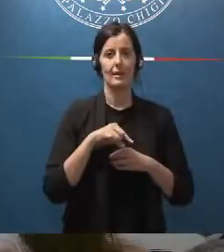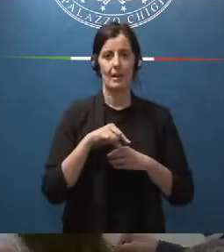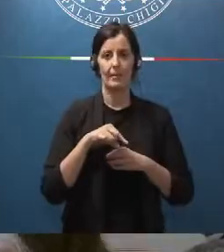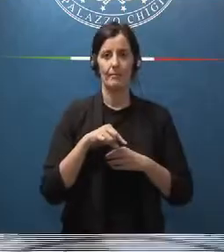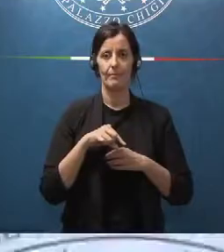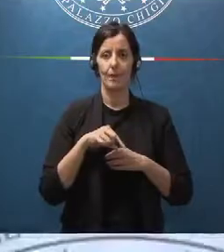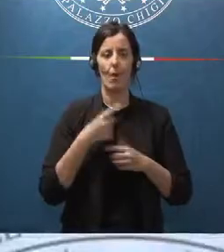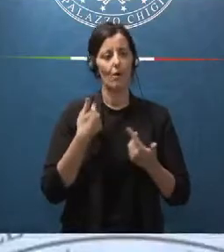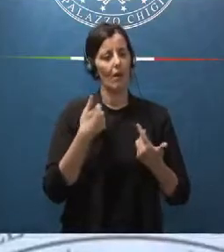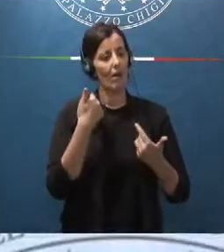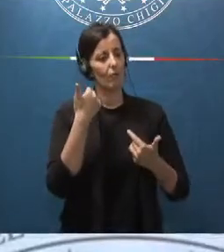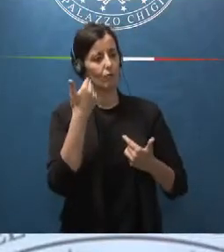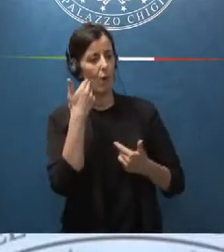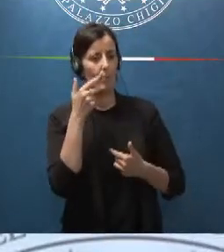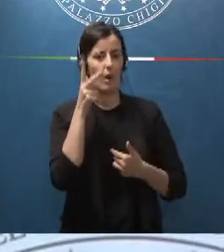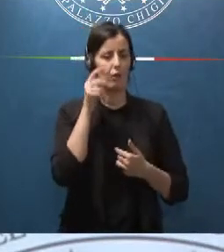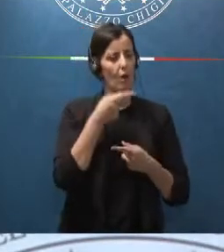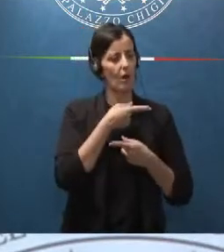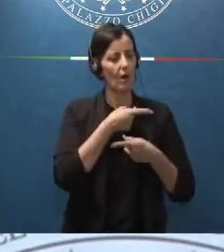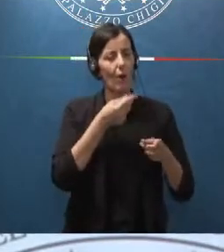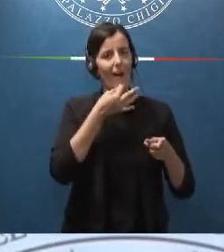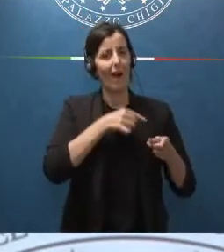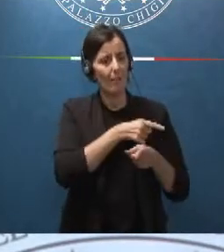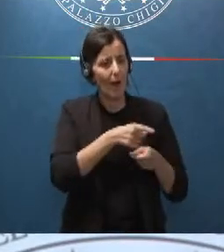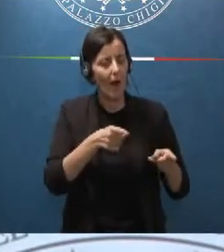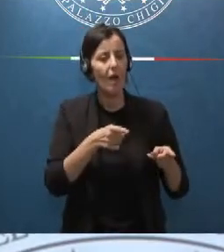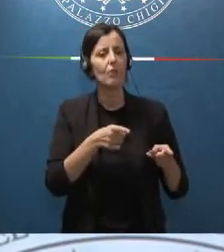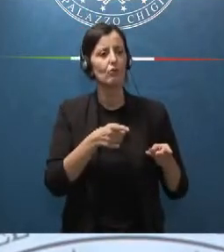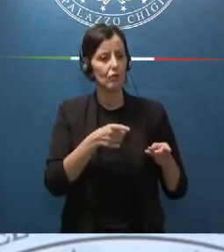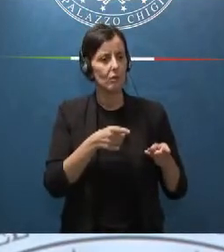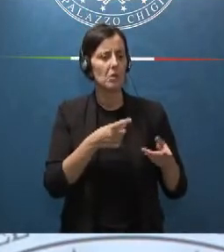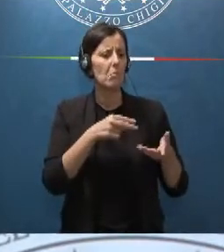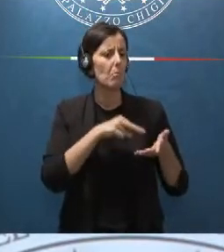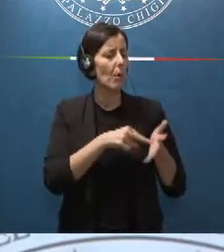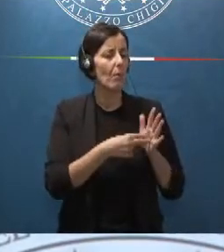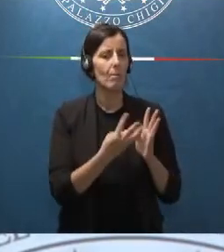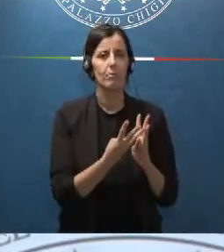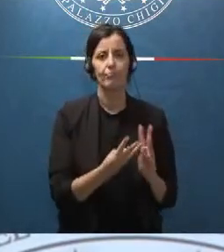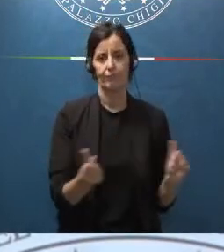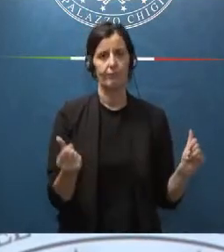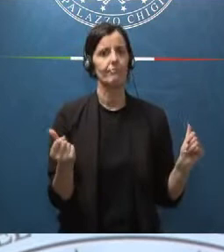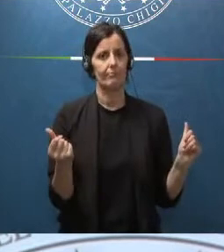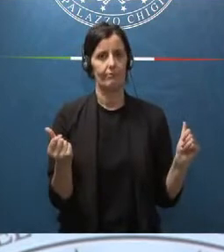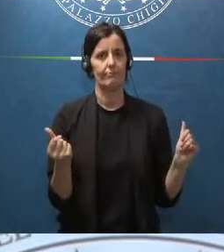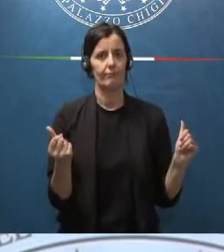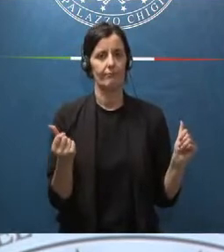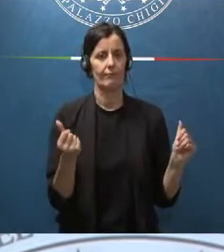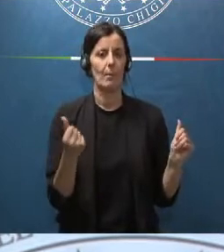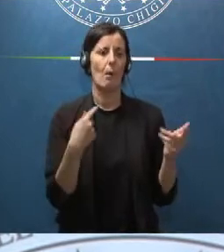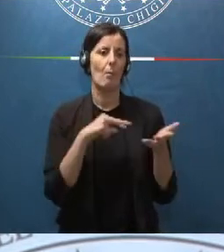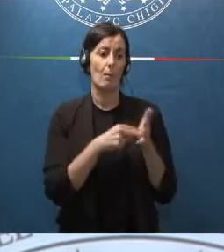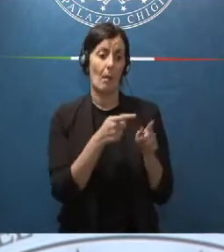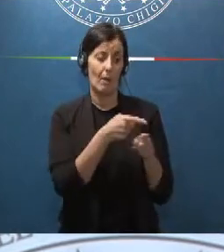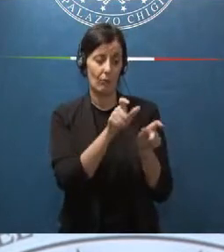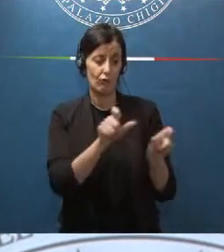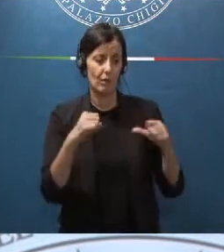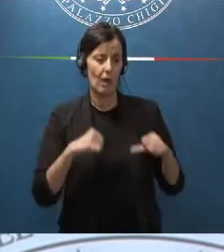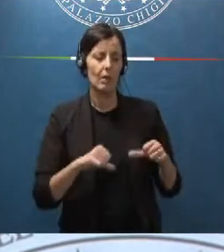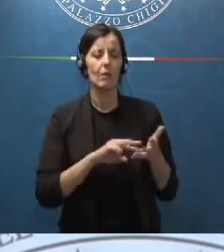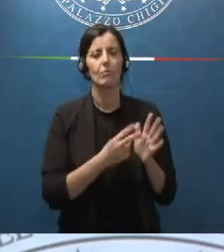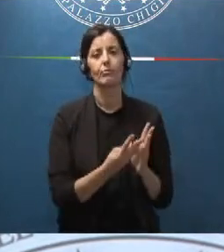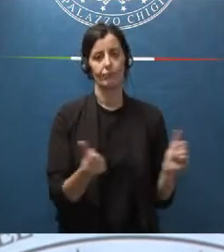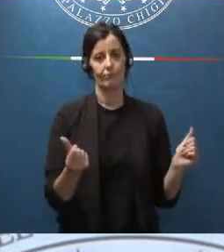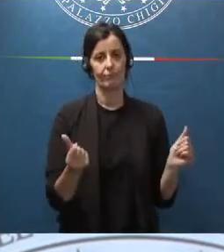con donne uomini che siano in grado di risolvere i problemi degli italiani oggi abbiamo